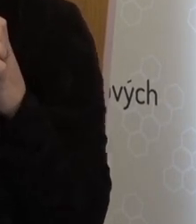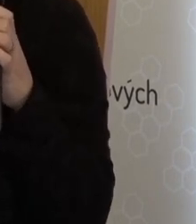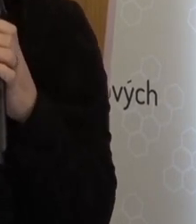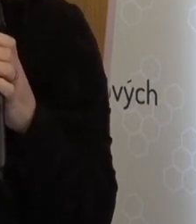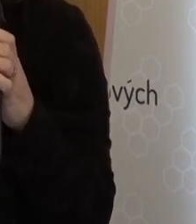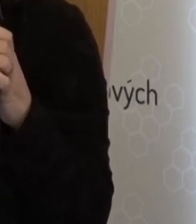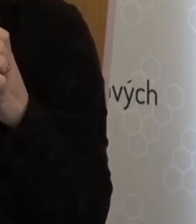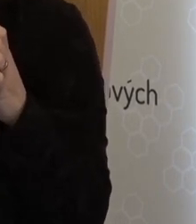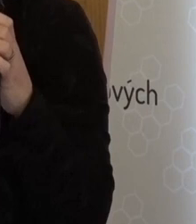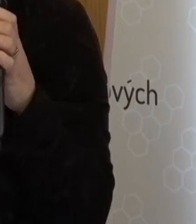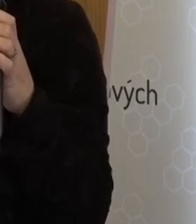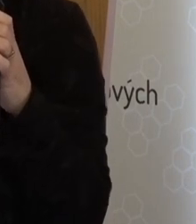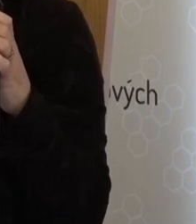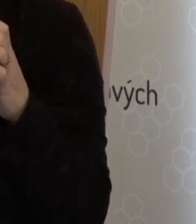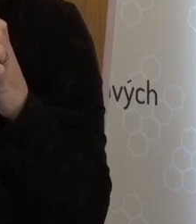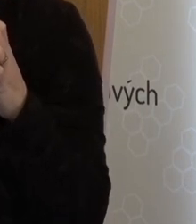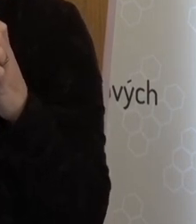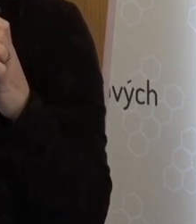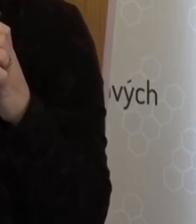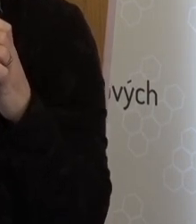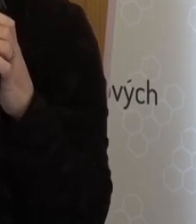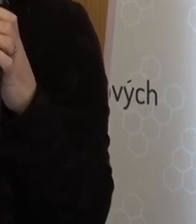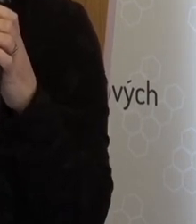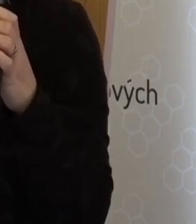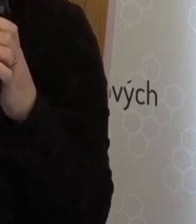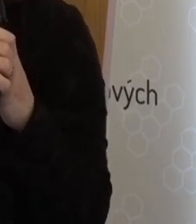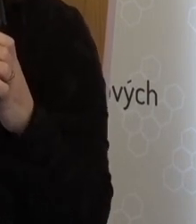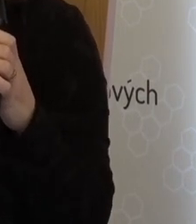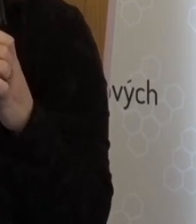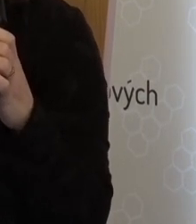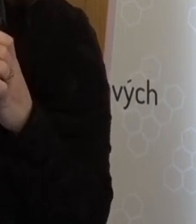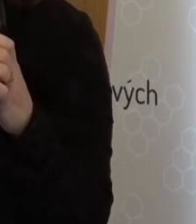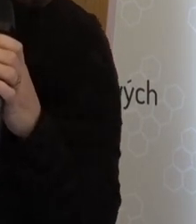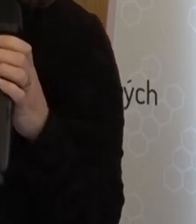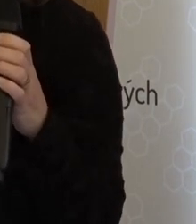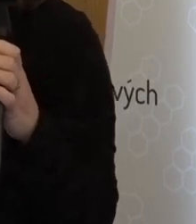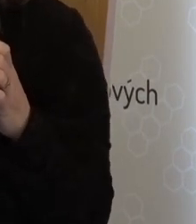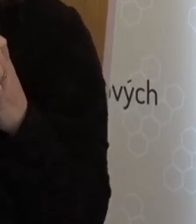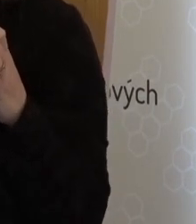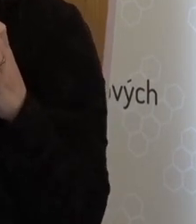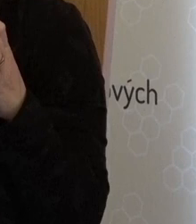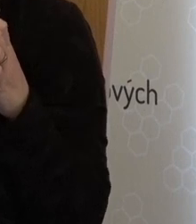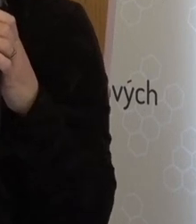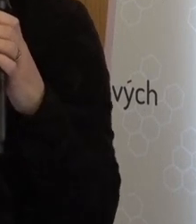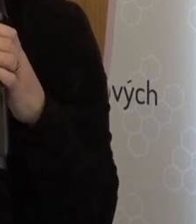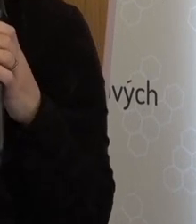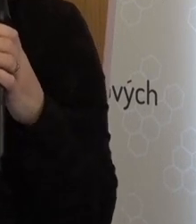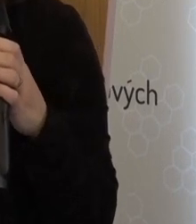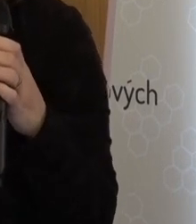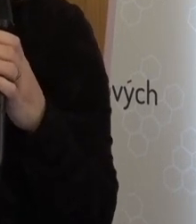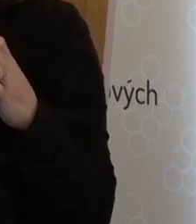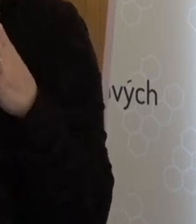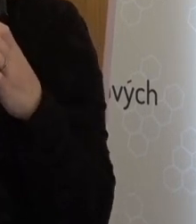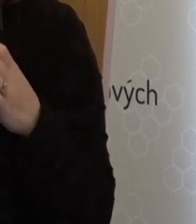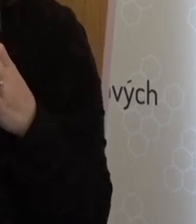nějakou lepší zdravotní péči, tak prostě bude ale poskytovat právě ta svoje ty svoje osobní údaje, že bude vlastně jakoby platit v